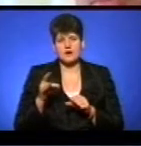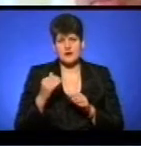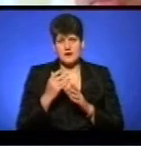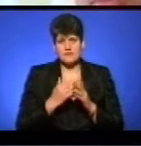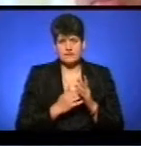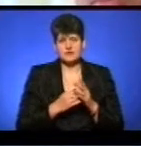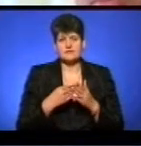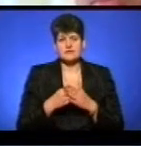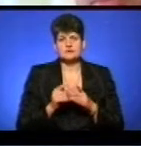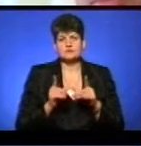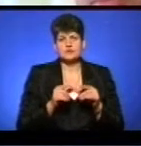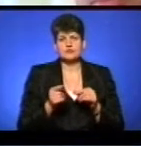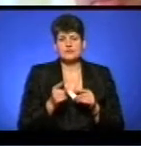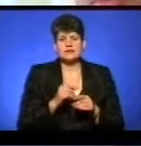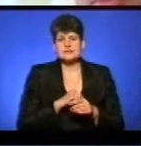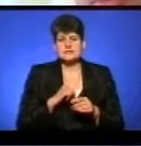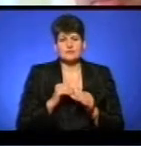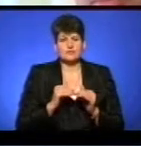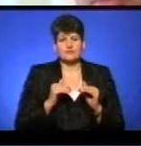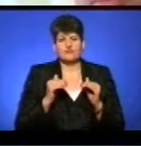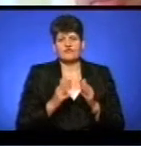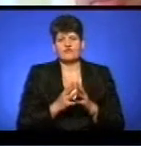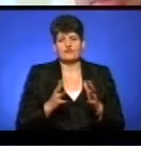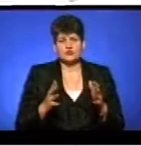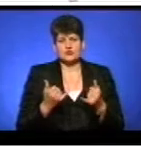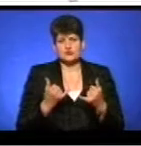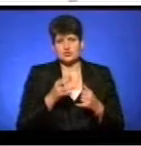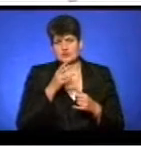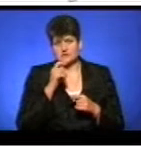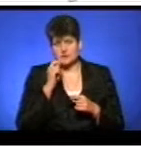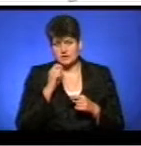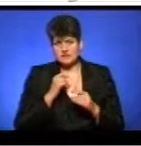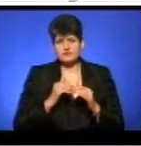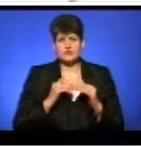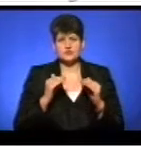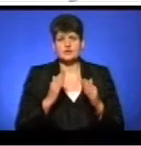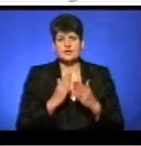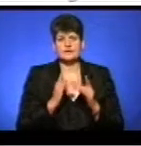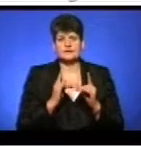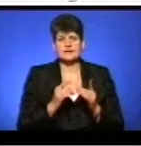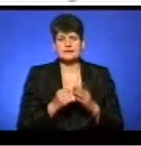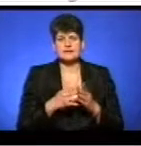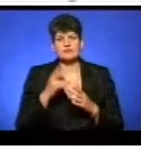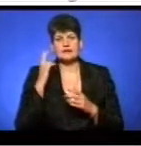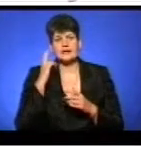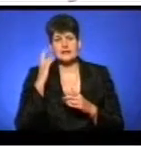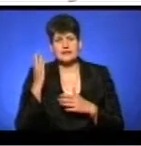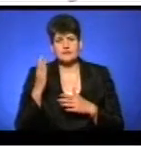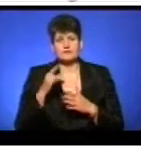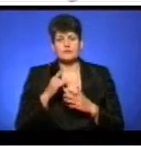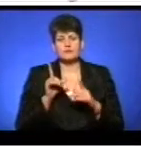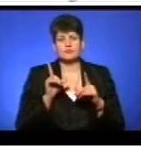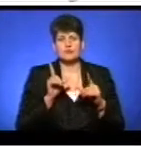Тернополі є найвищою на даний час в Україні. Вищою трьохи ціна тільки є в Києві, де проїзд в